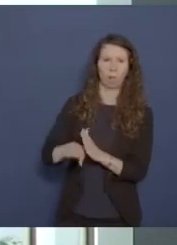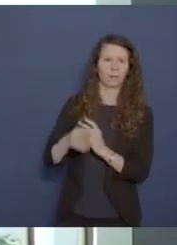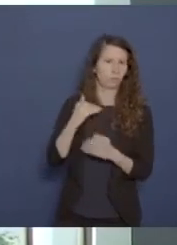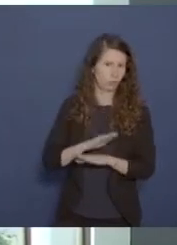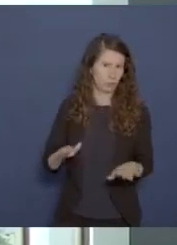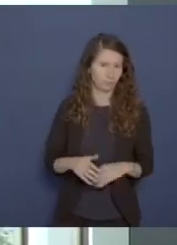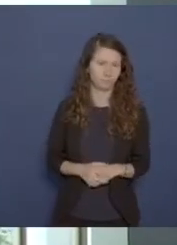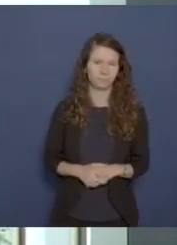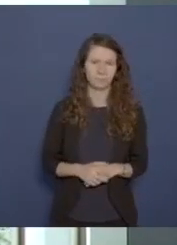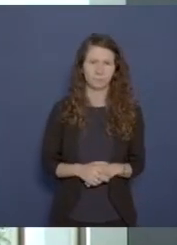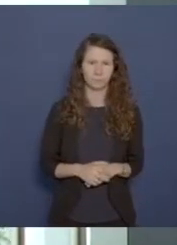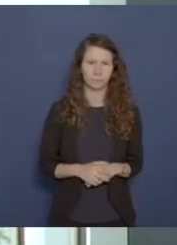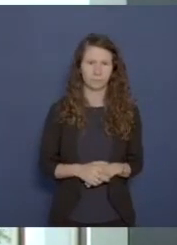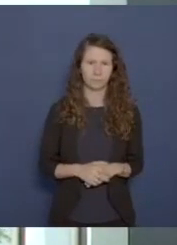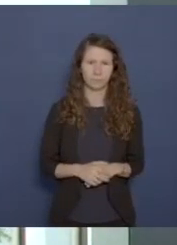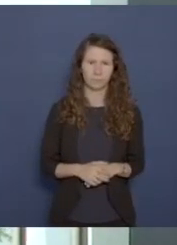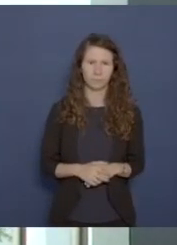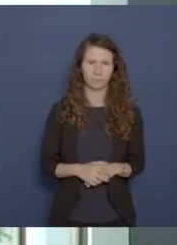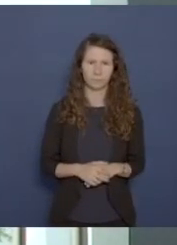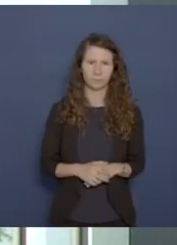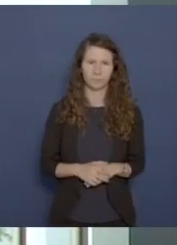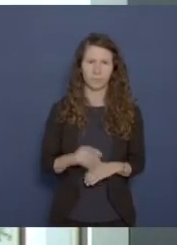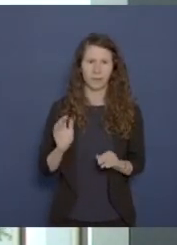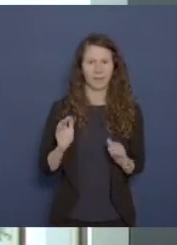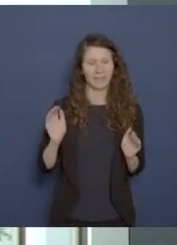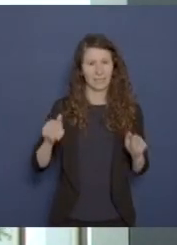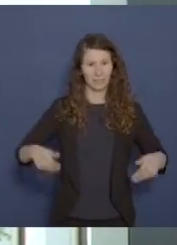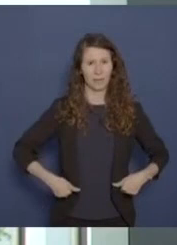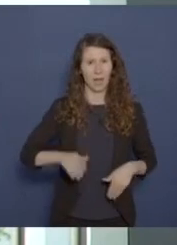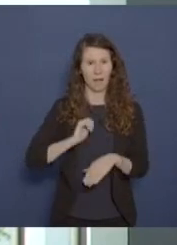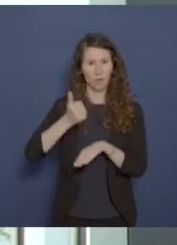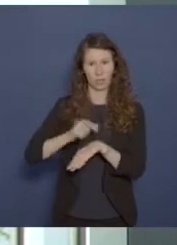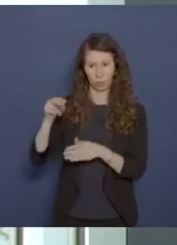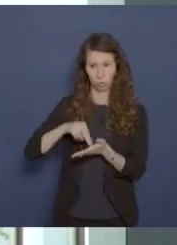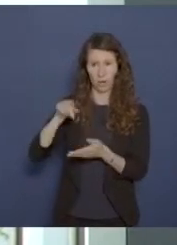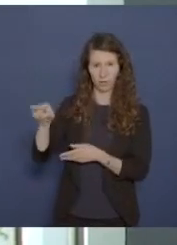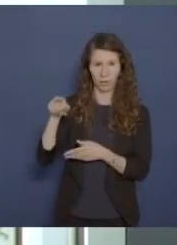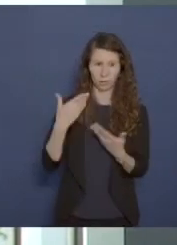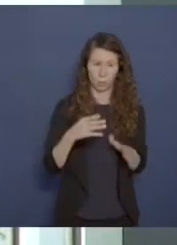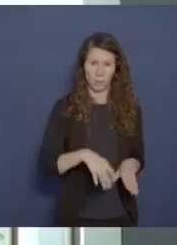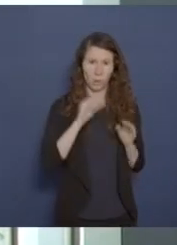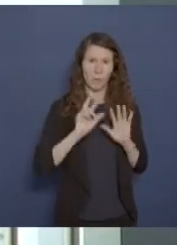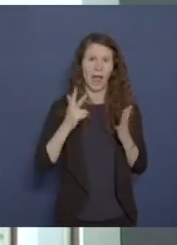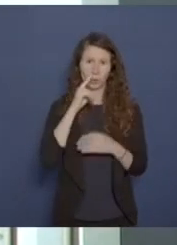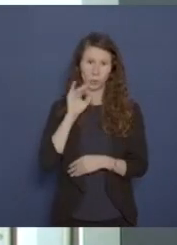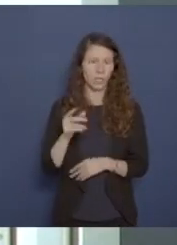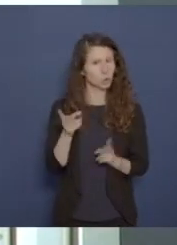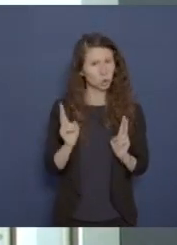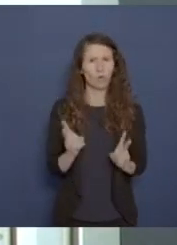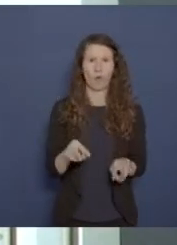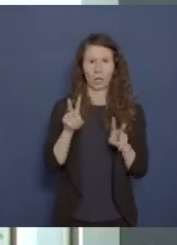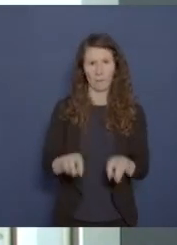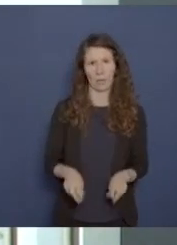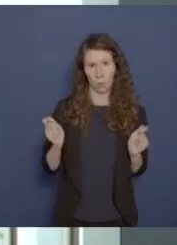Die zuständigen Disziplinarvorgesetzten haben, nachdem sie Kenntnis erlangt haben, am 8. Juni sofort Ermittlungen